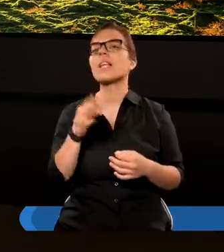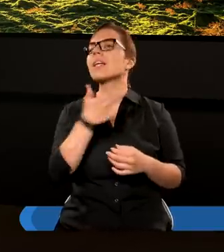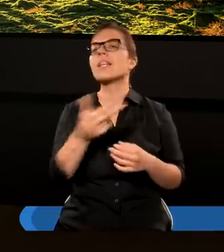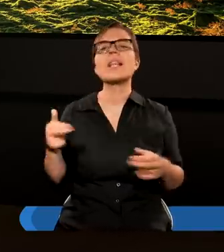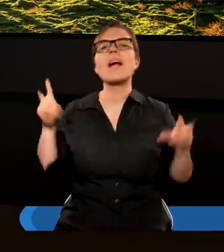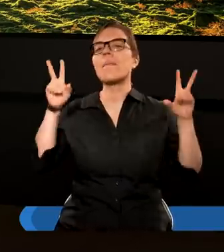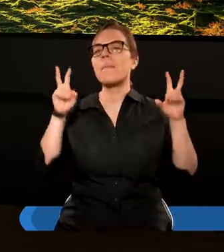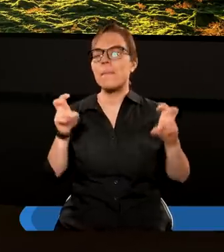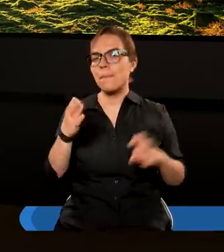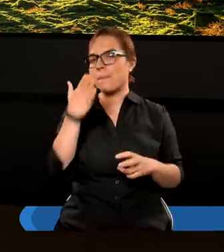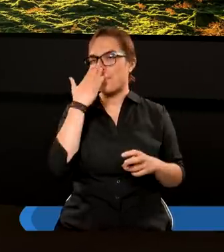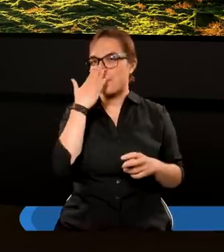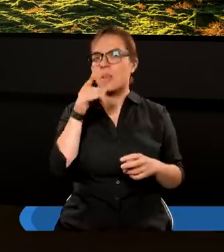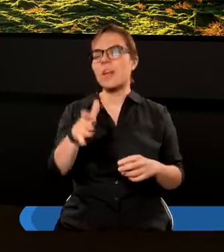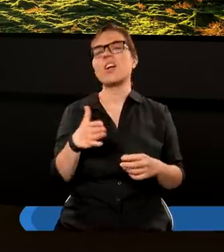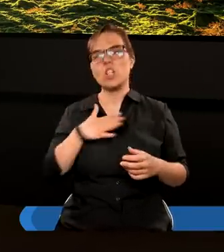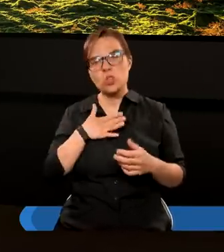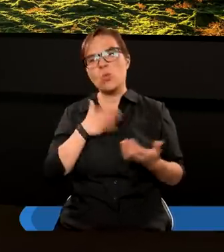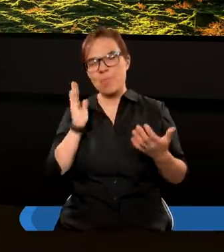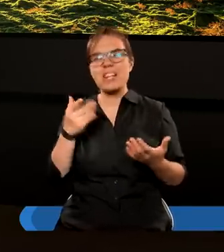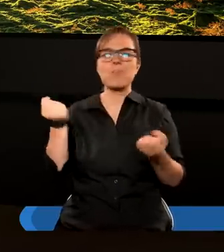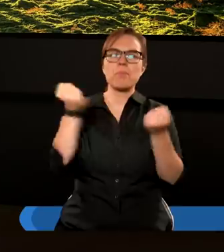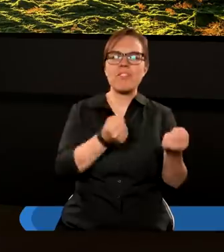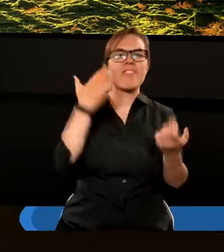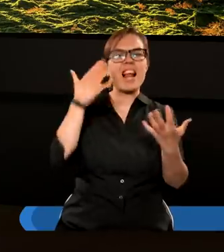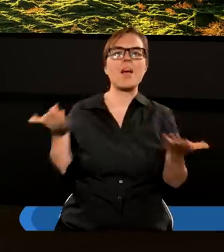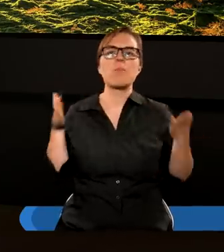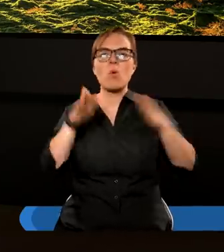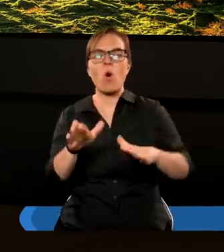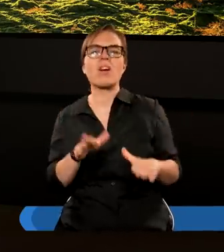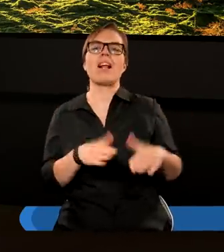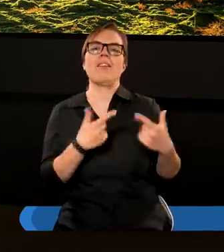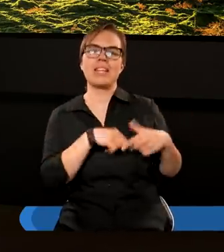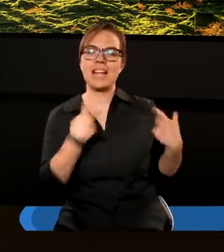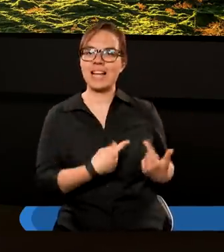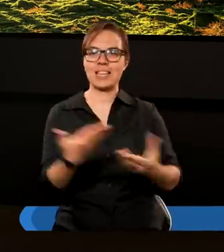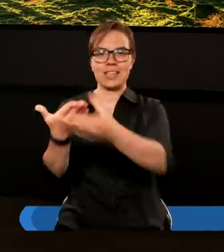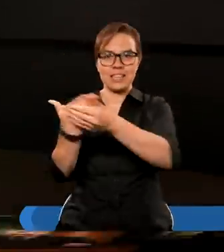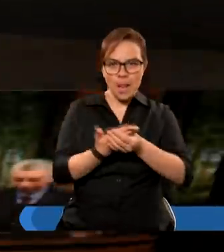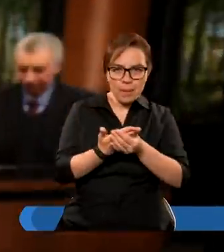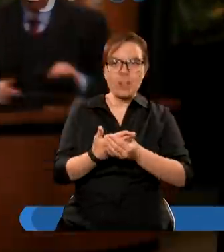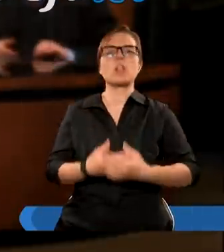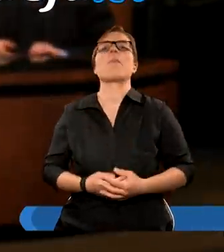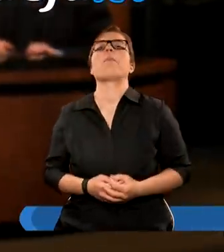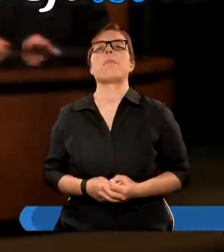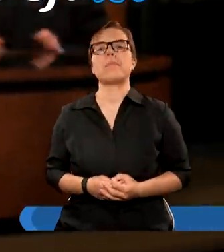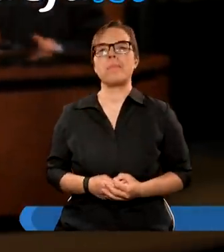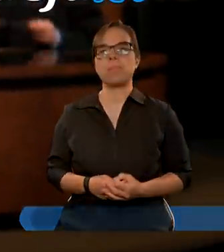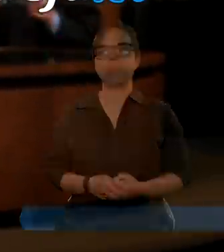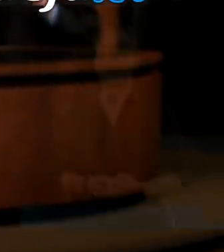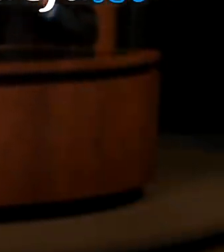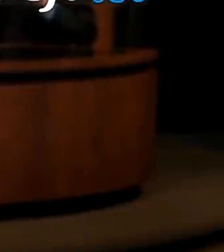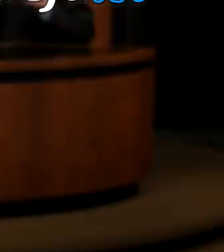tydzień. Wierzę, że też przyniesie nam wiele Bożych błogosławień. Serdecznie zapraszam. Słowa